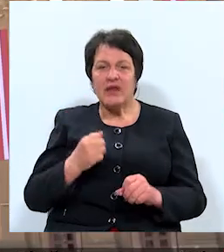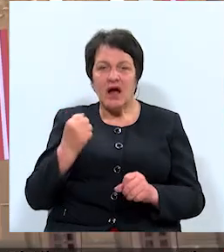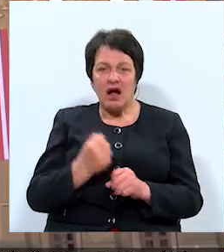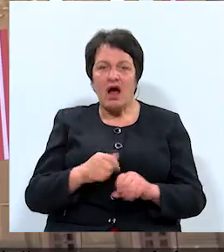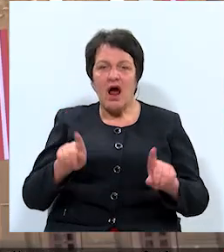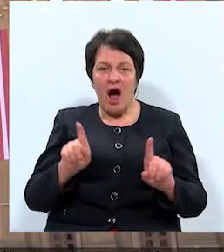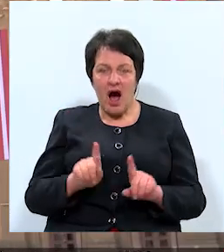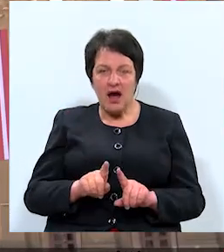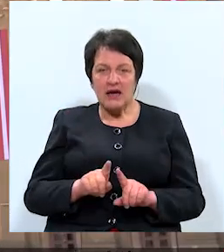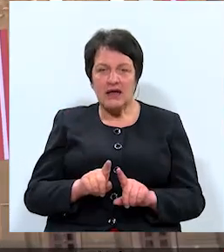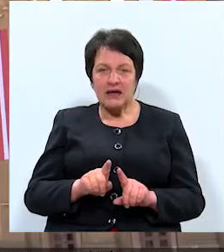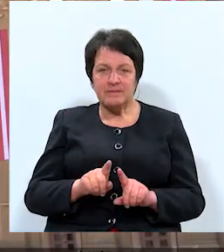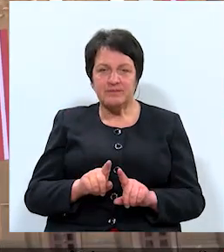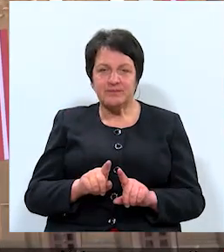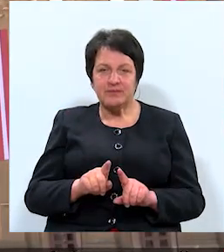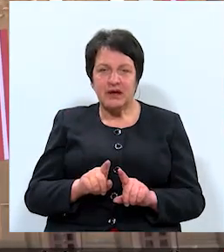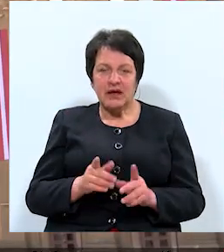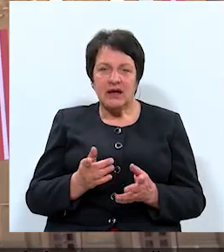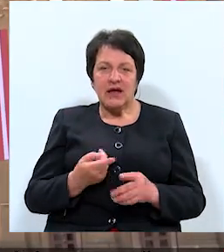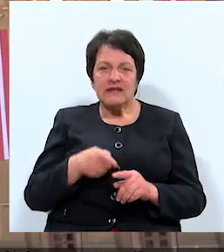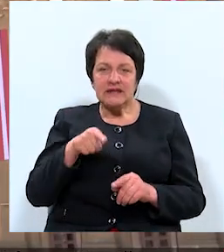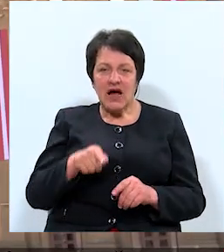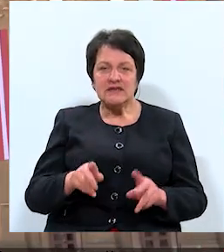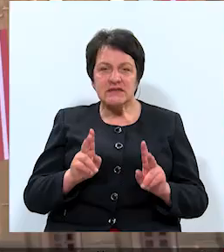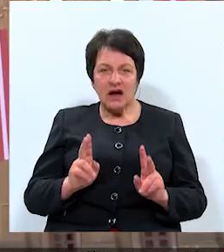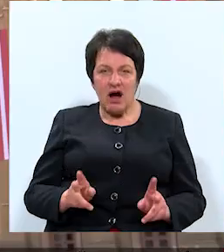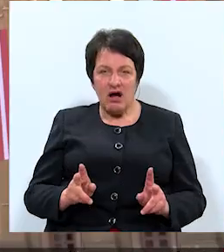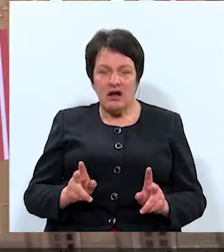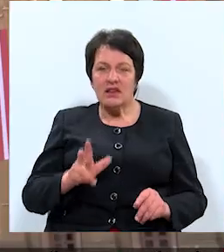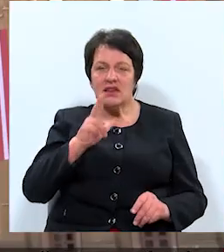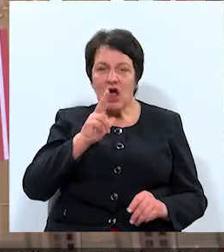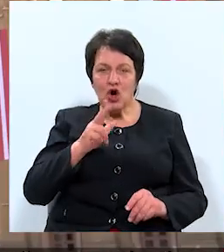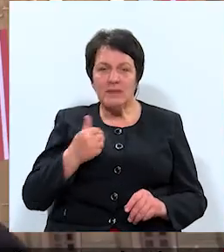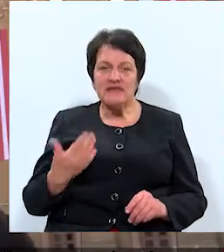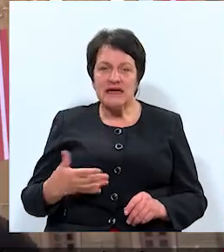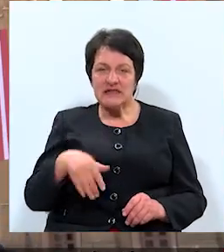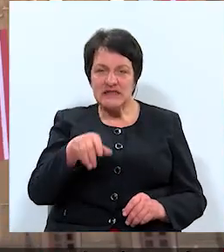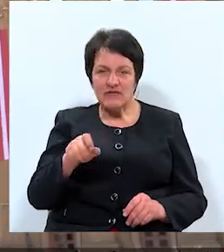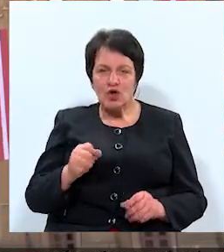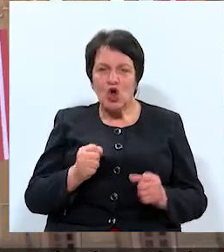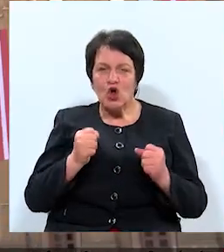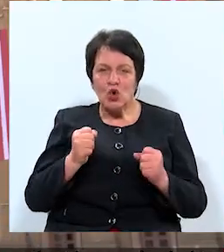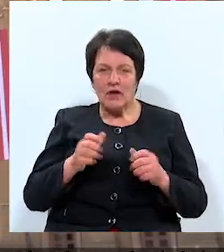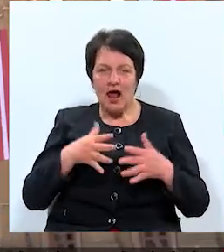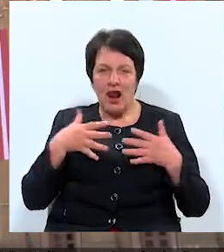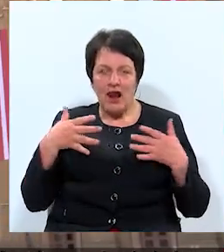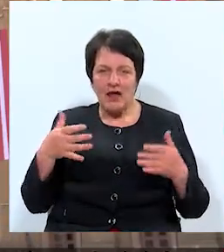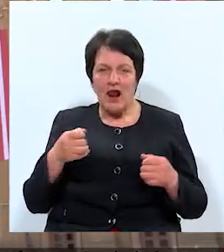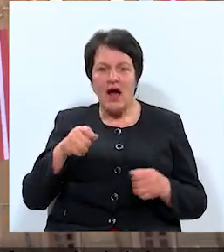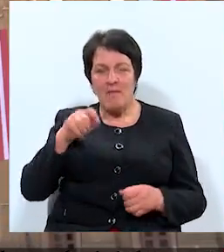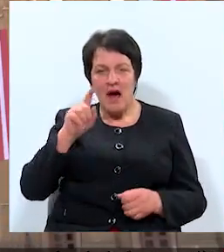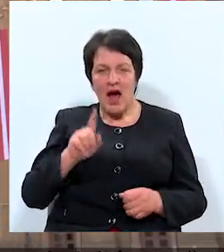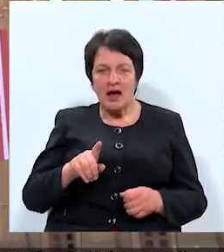arī tas, ka Daugavpils iedzīvotē ļoti viela mēra